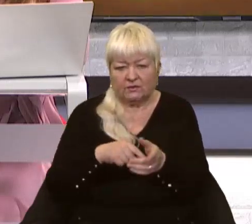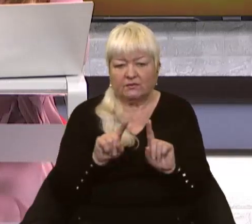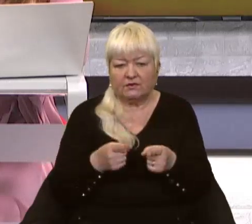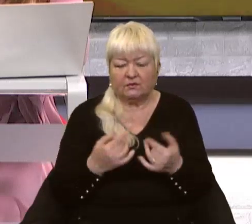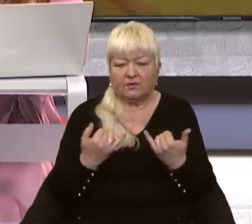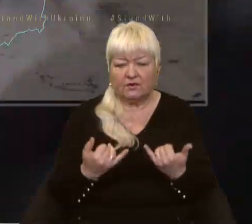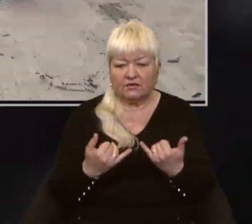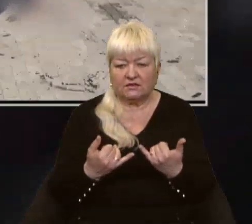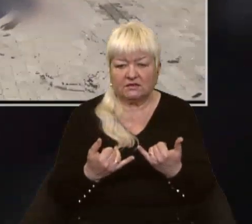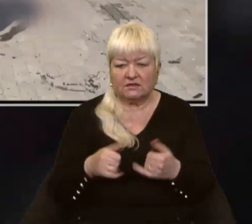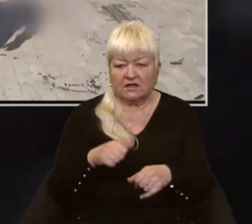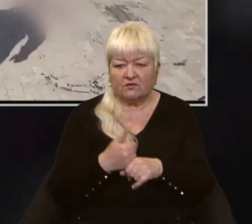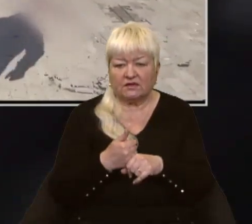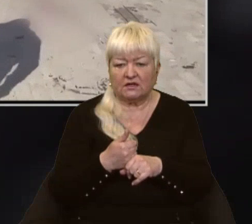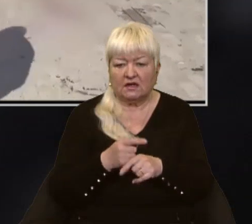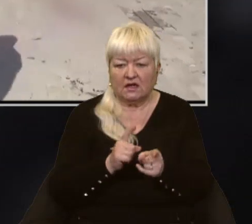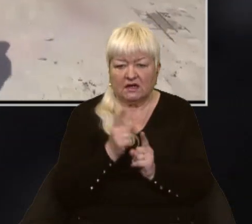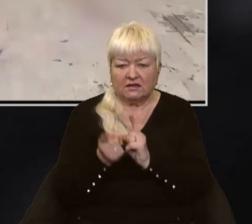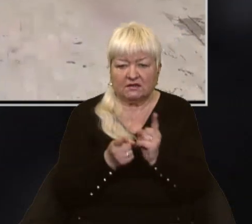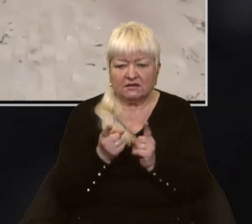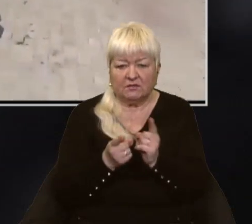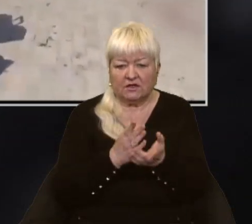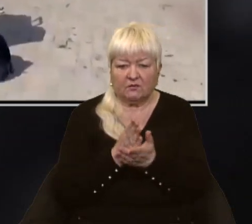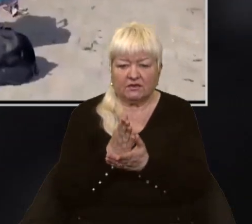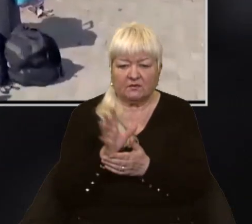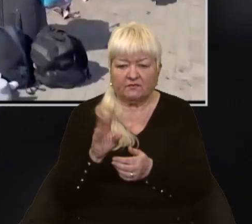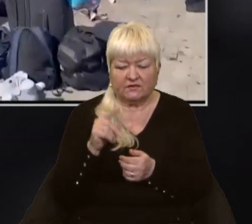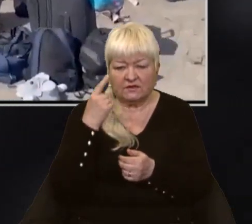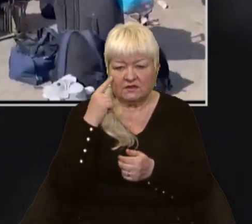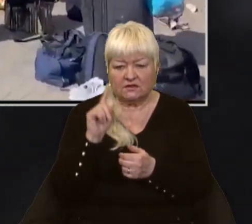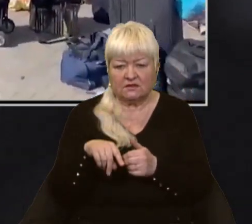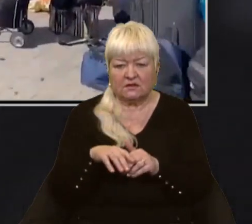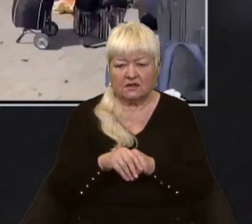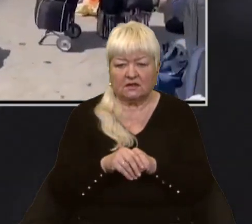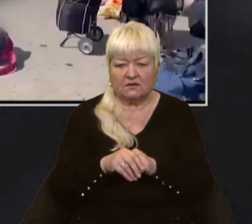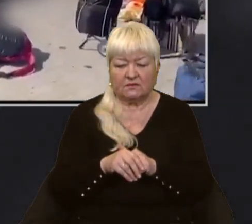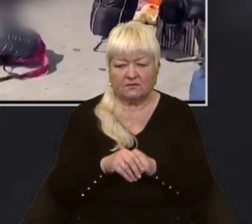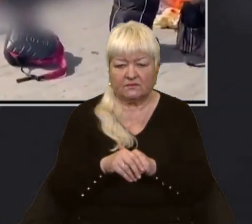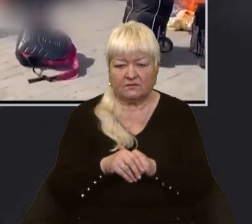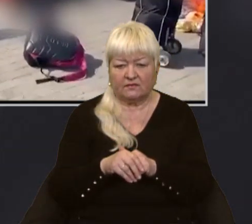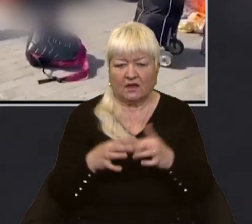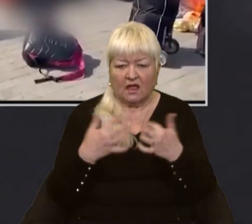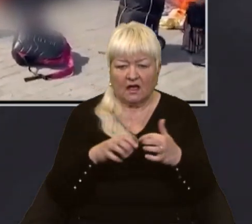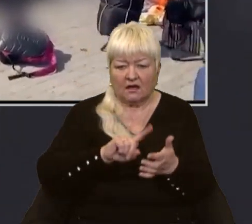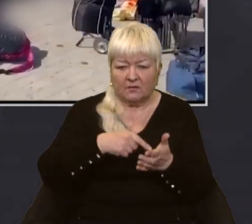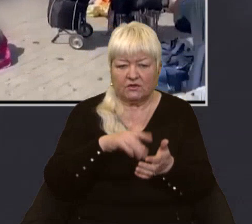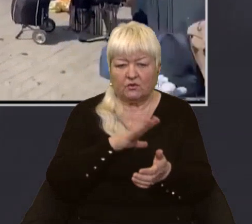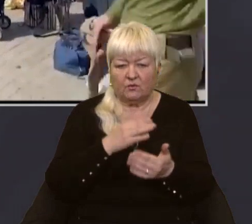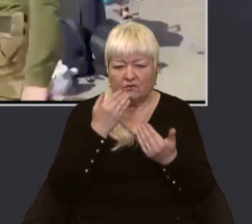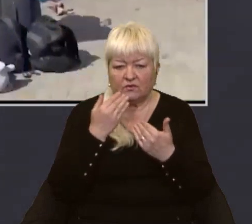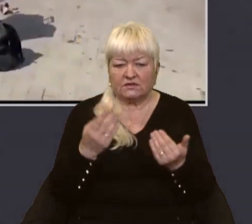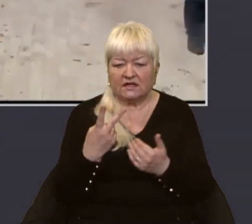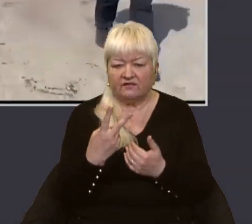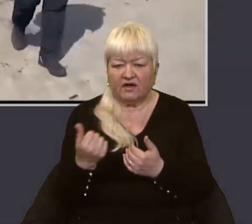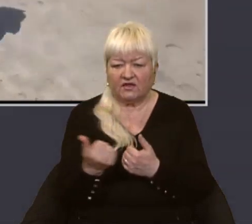губернатором змінюємо напрямок евакуації. Всі ж знають, це не таємниця ні для кого, що карматорсь був останні два